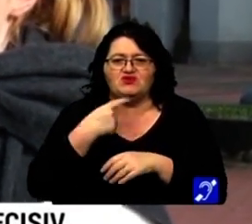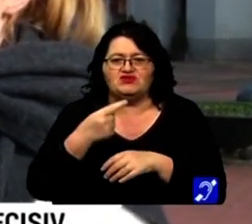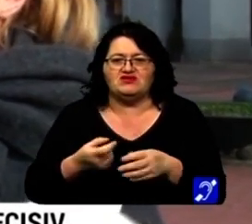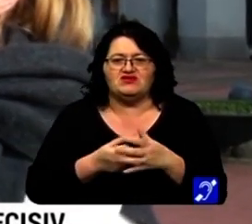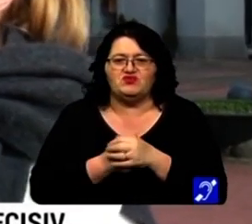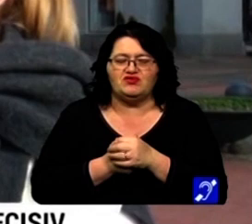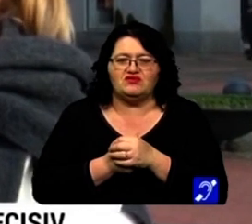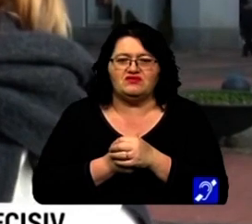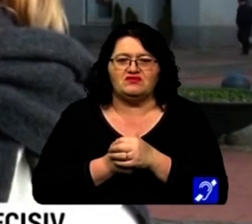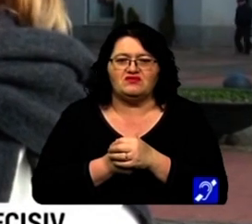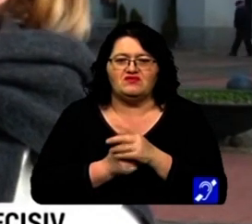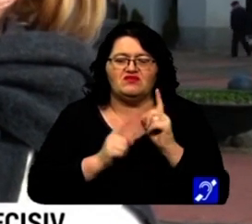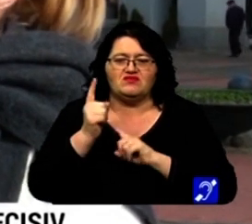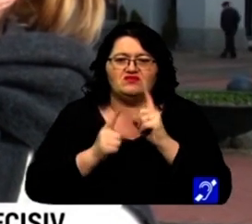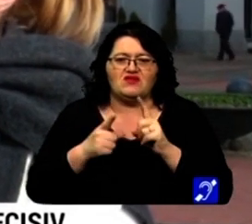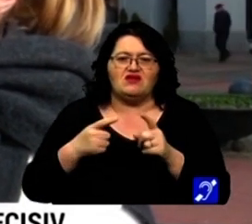sincer.